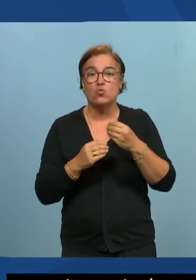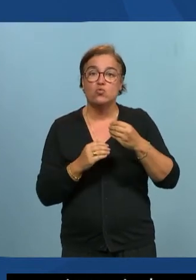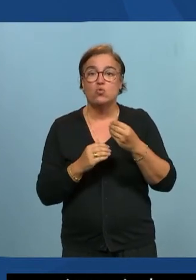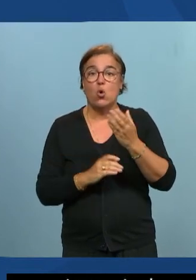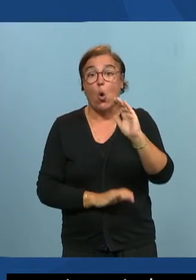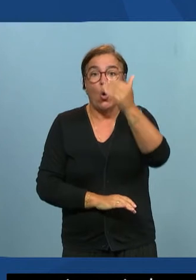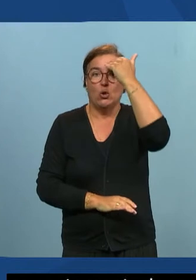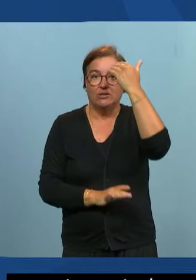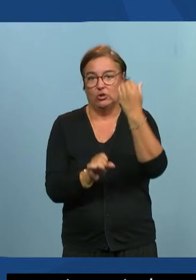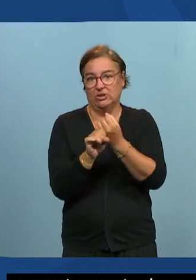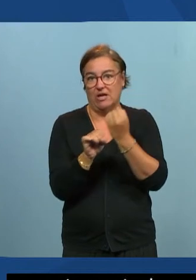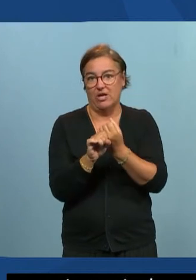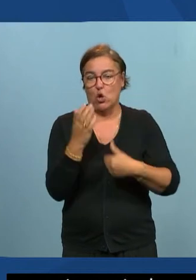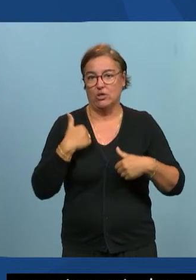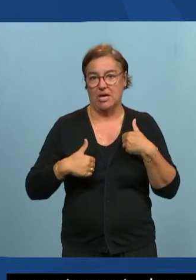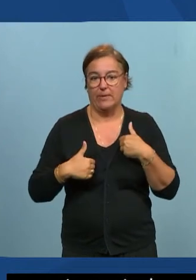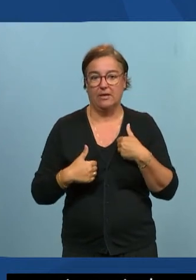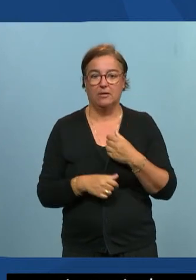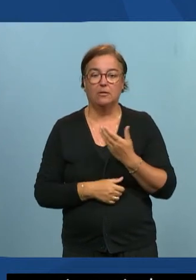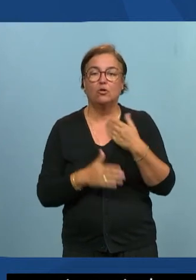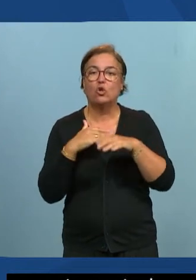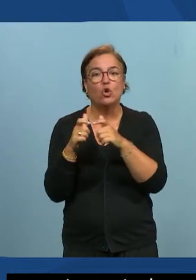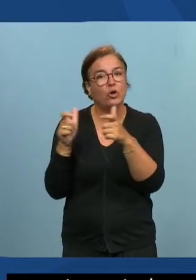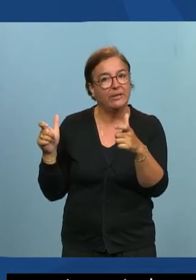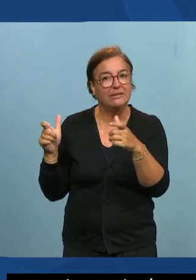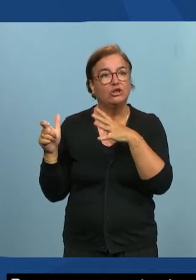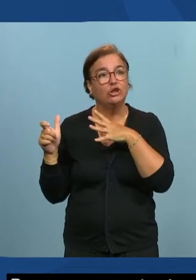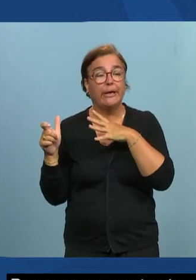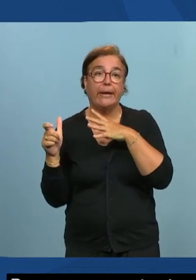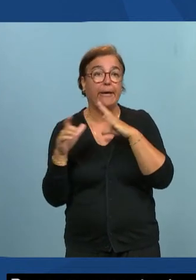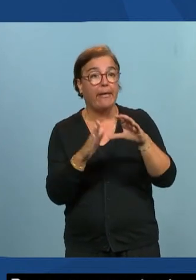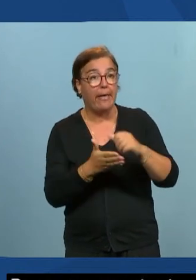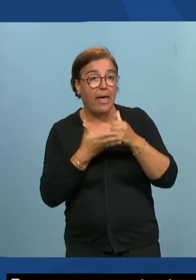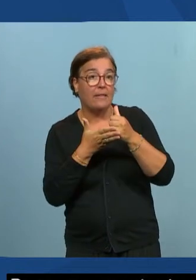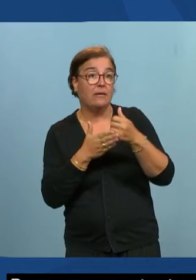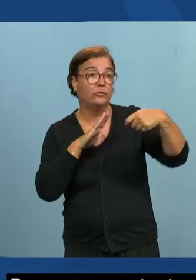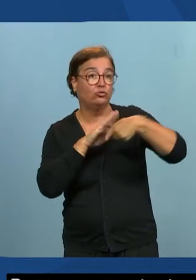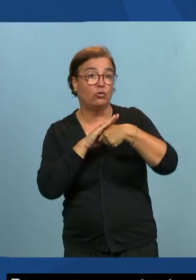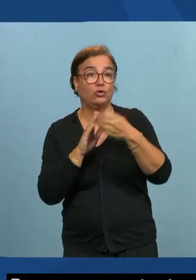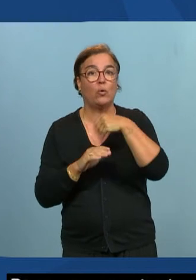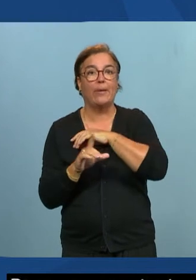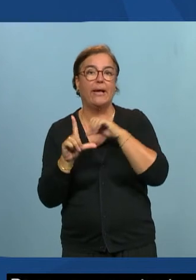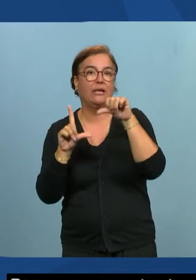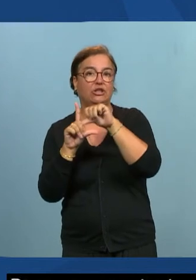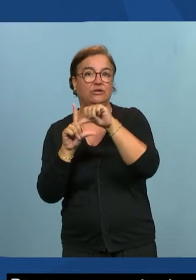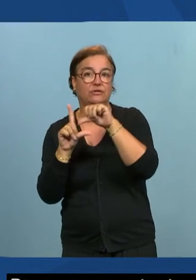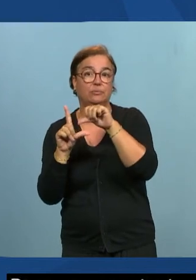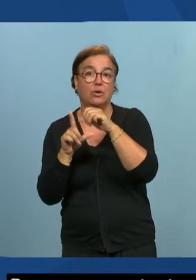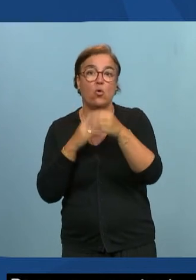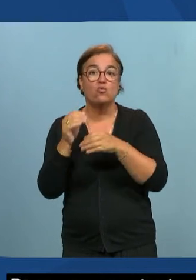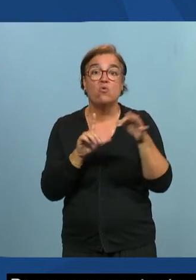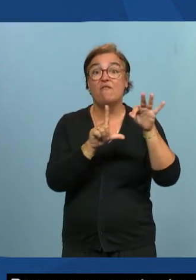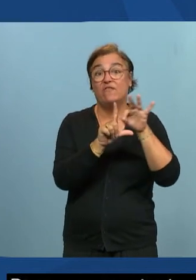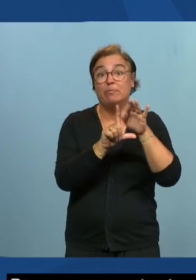là vous avez dans mon entreprise j'ai obtenu l'aide avec la GFIP ou vous avez la FIP si vous êtes dans la fonction publique